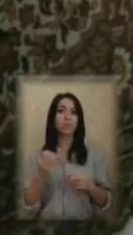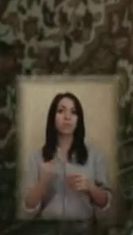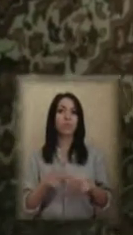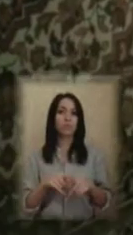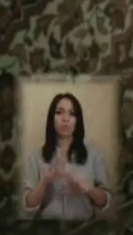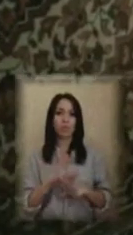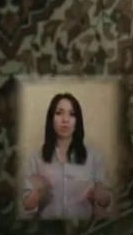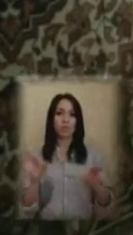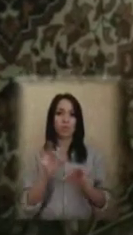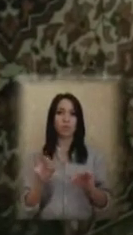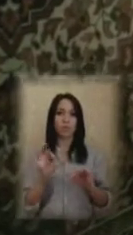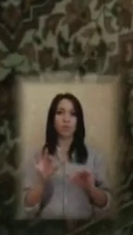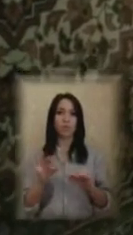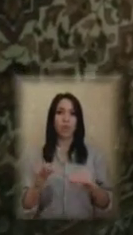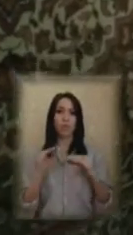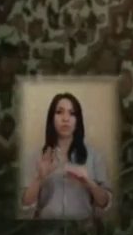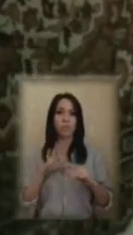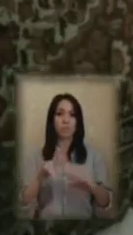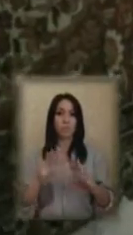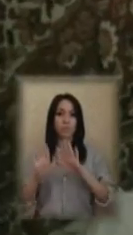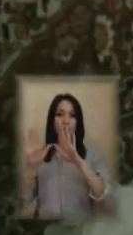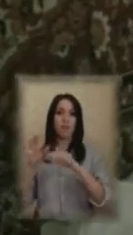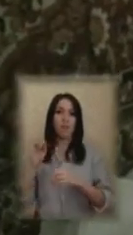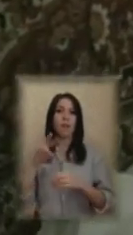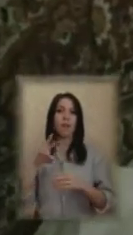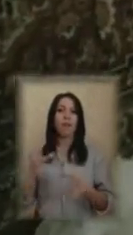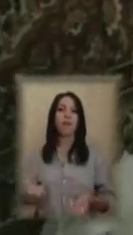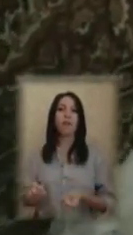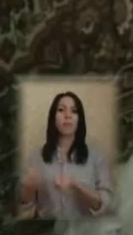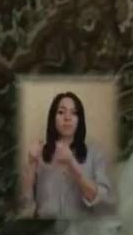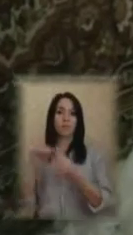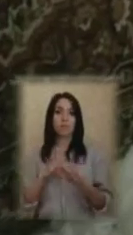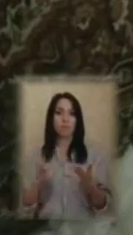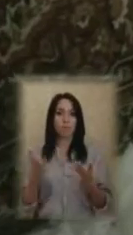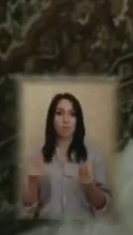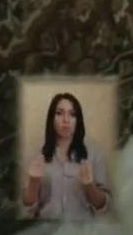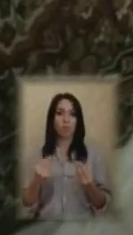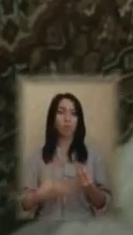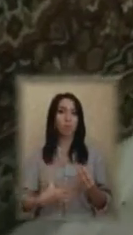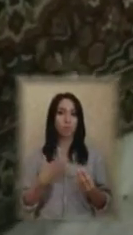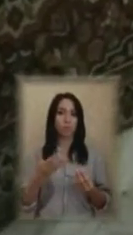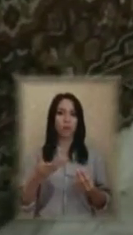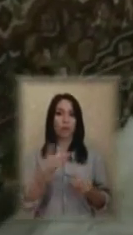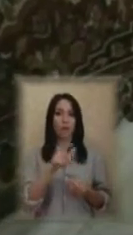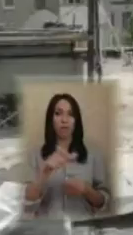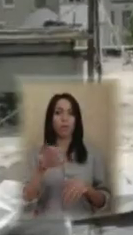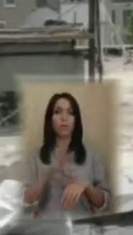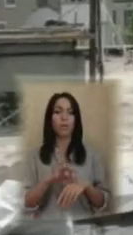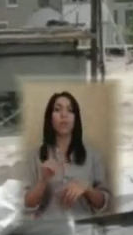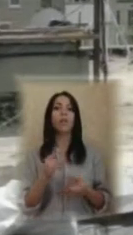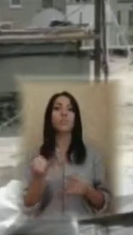Ковдра тут лежала, ми її ледь підняли, така мокра. Жах якийсь був. А ми люди хворі. І що нам тепер робити?